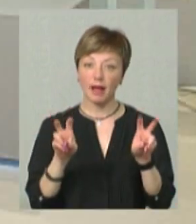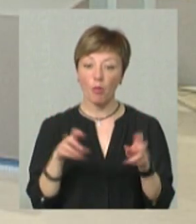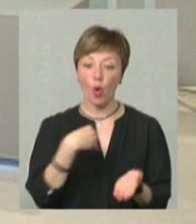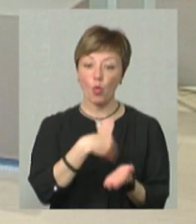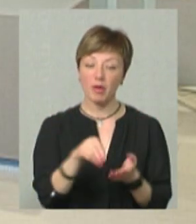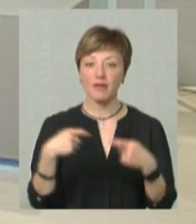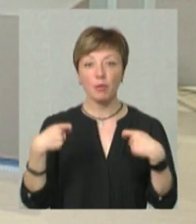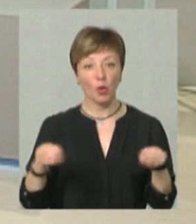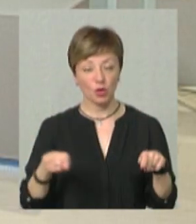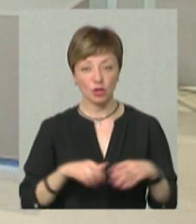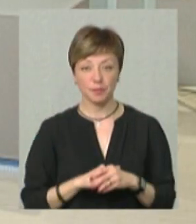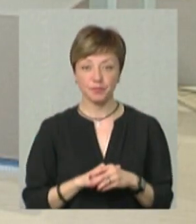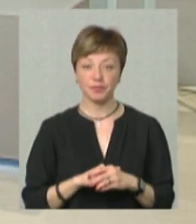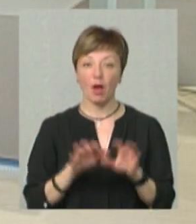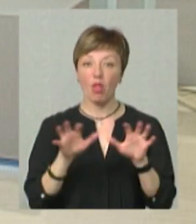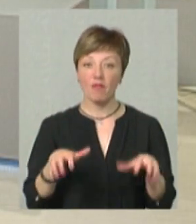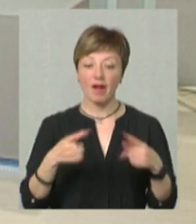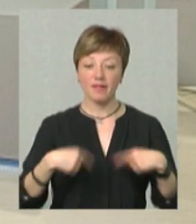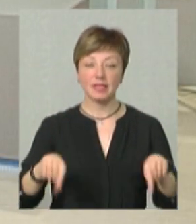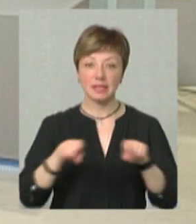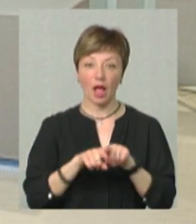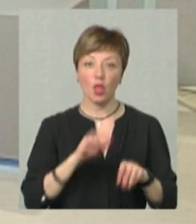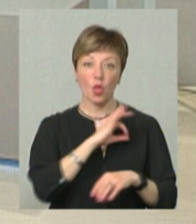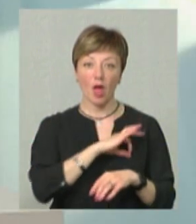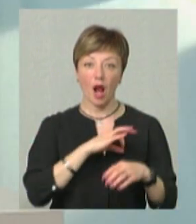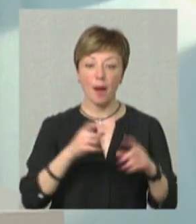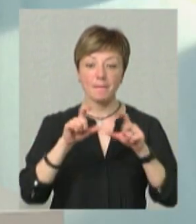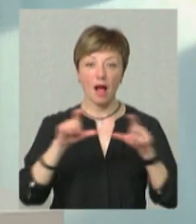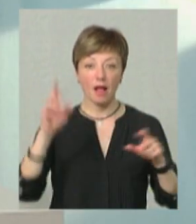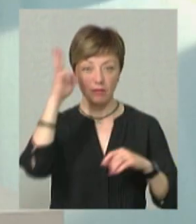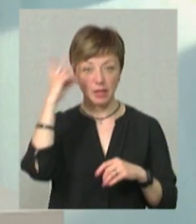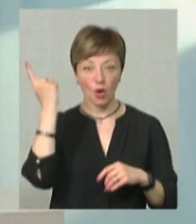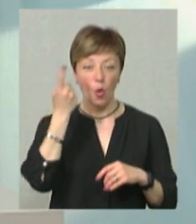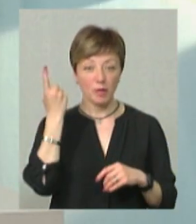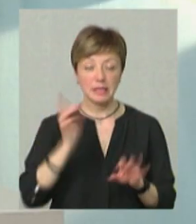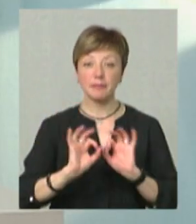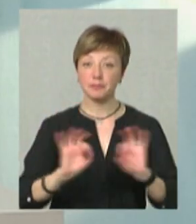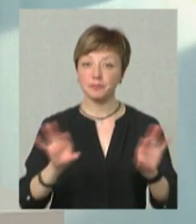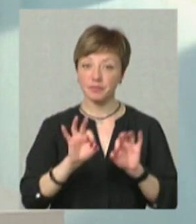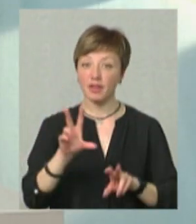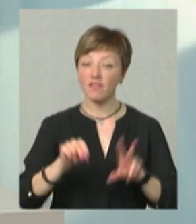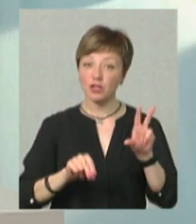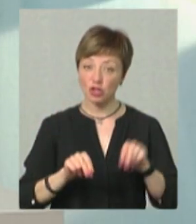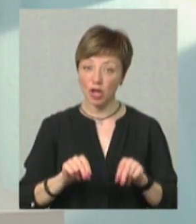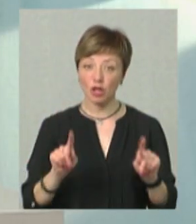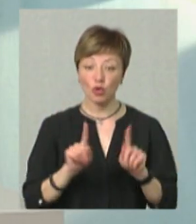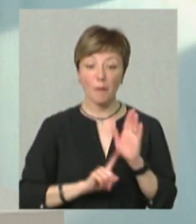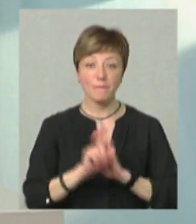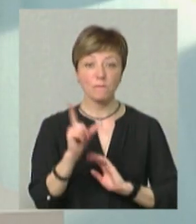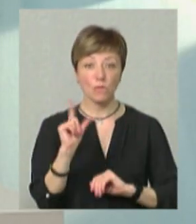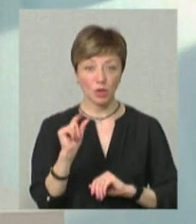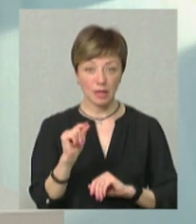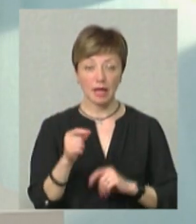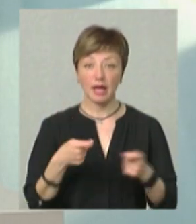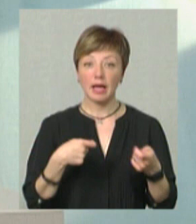купівлі-продажу. Голова відділення нотаріальної палати у Хмельницькій області Аліна Оксанюк вважає, що з понеділка